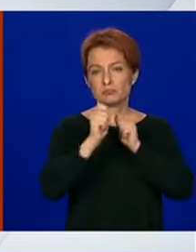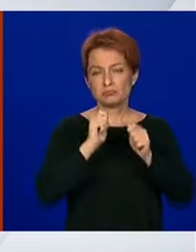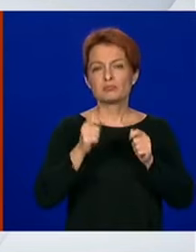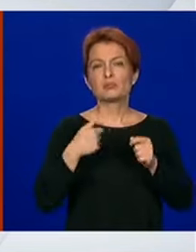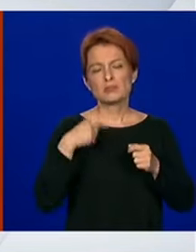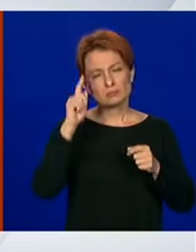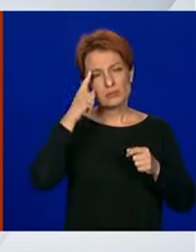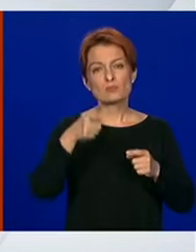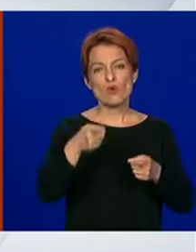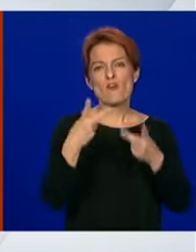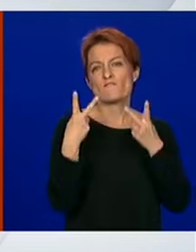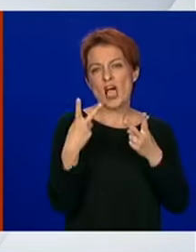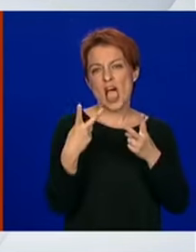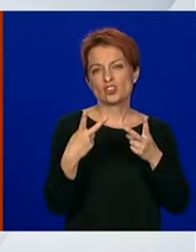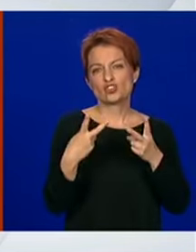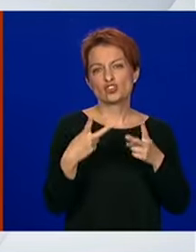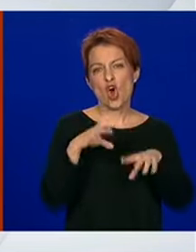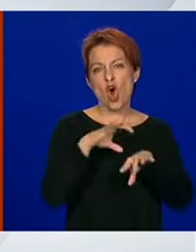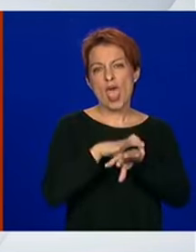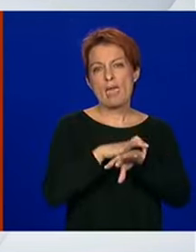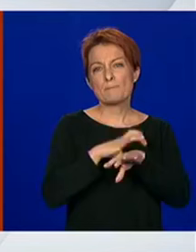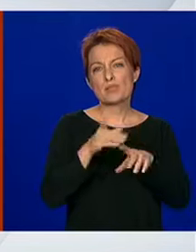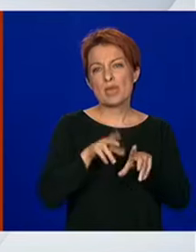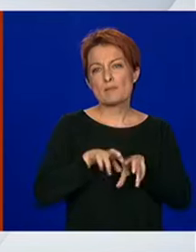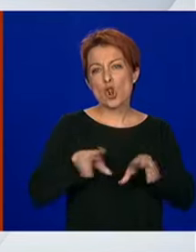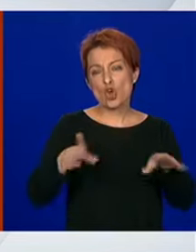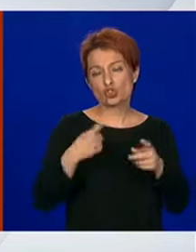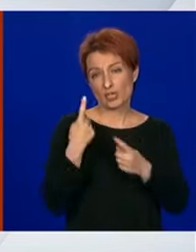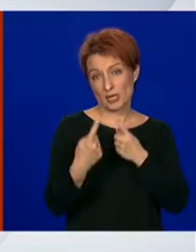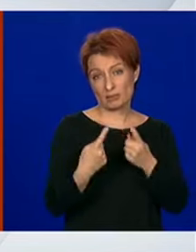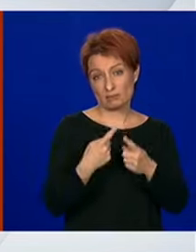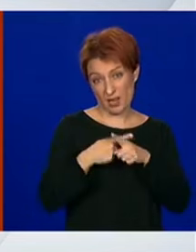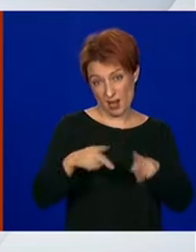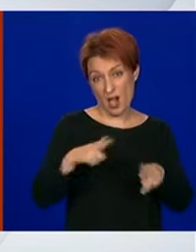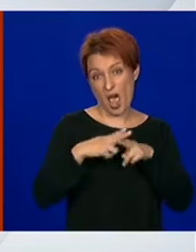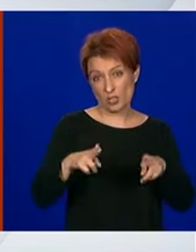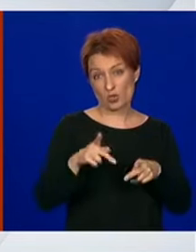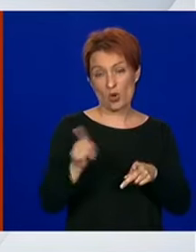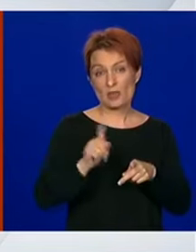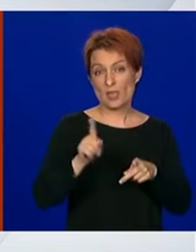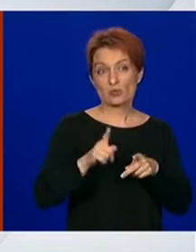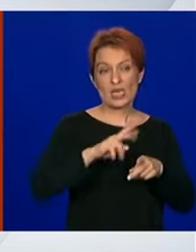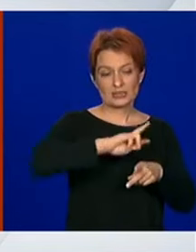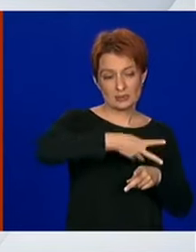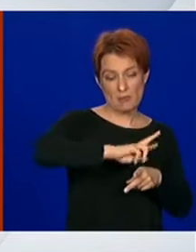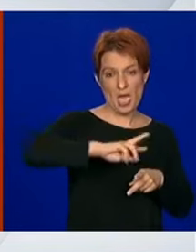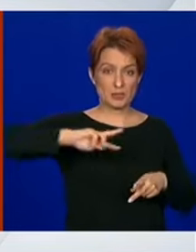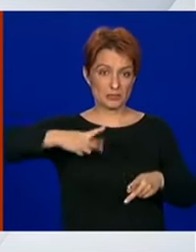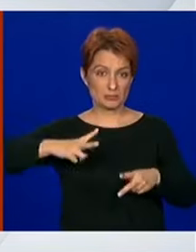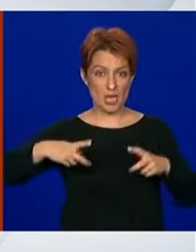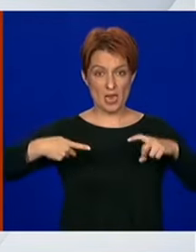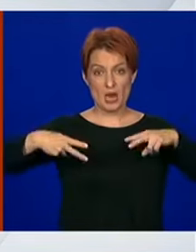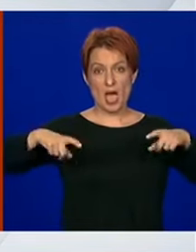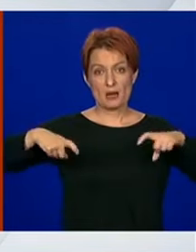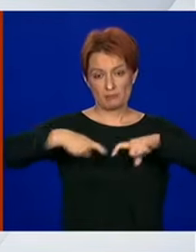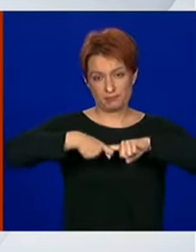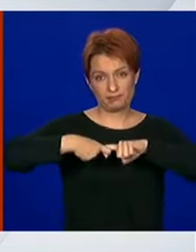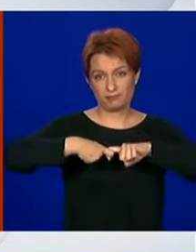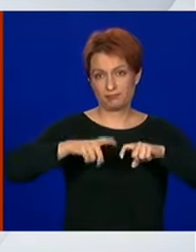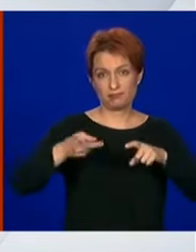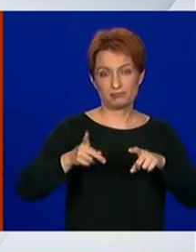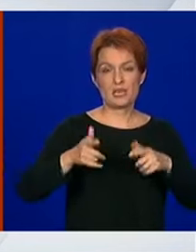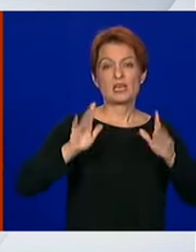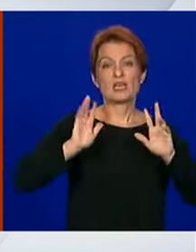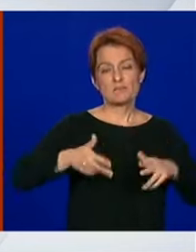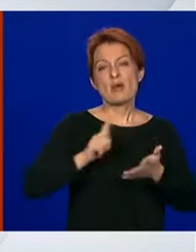iz epidemioških razloga da se ne križaju smjene i da se da vremena da